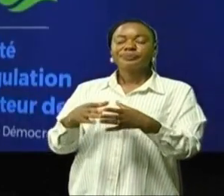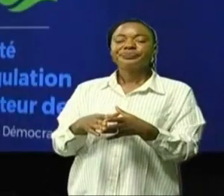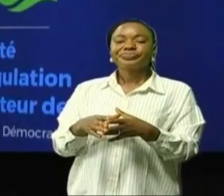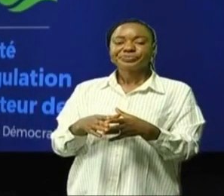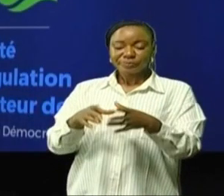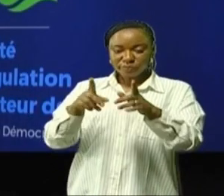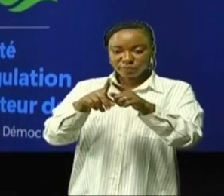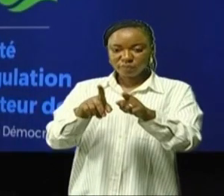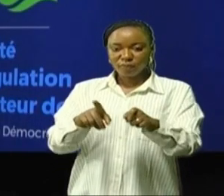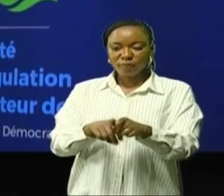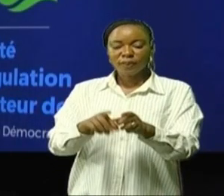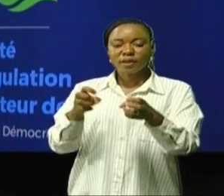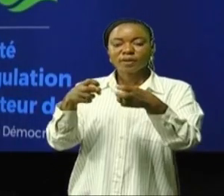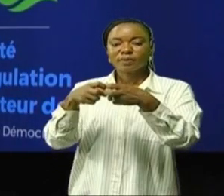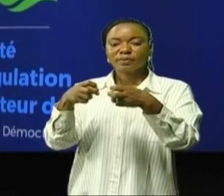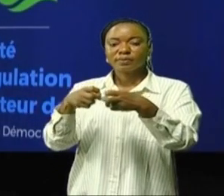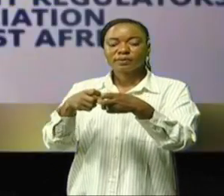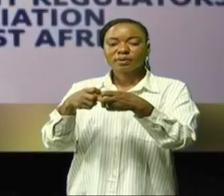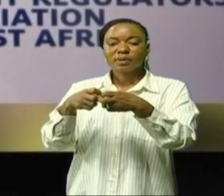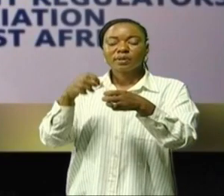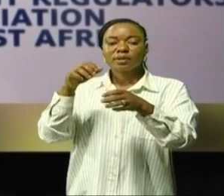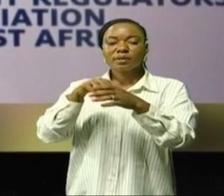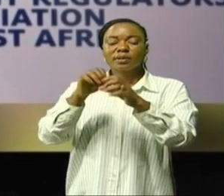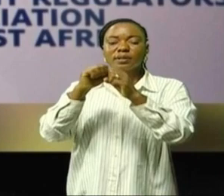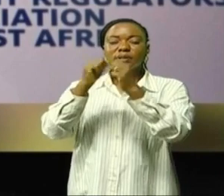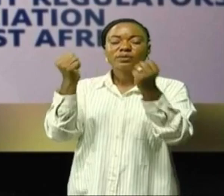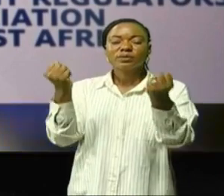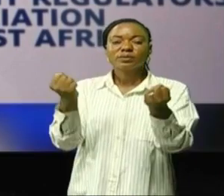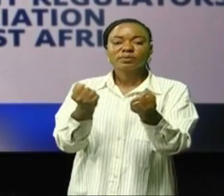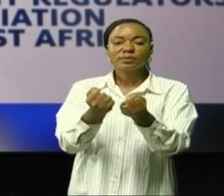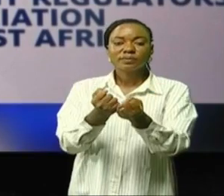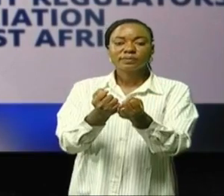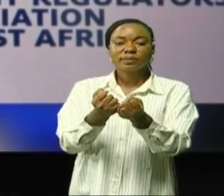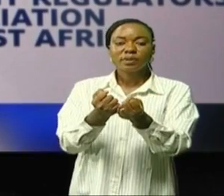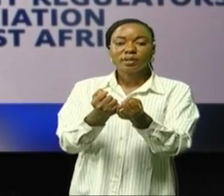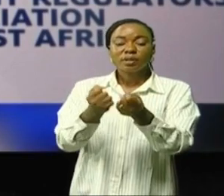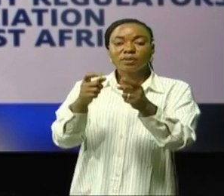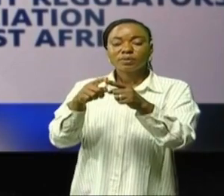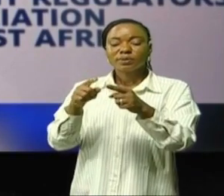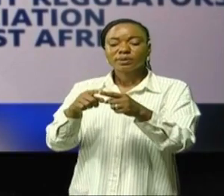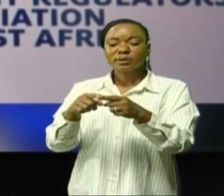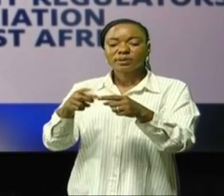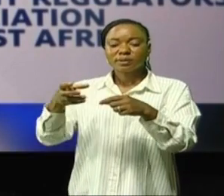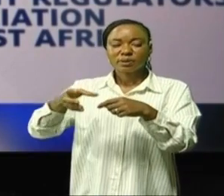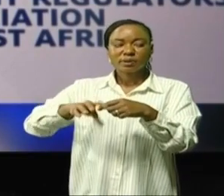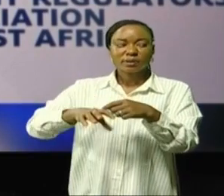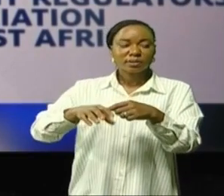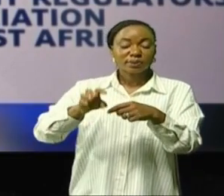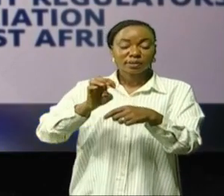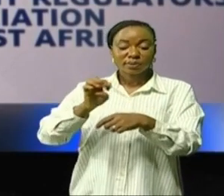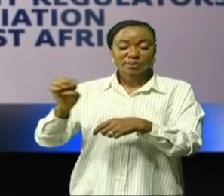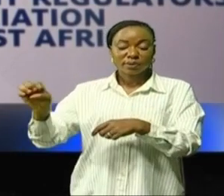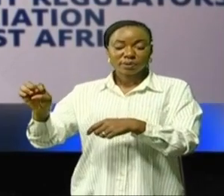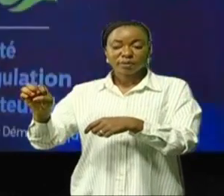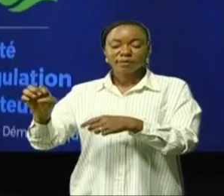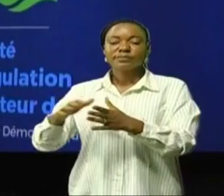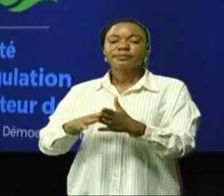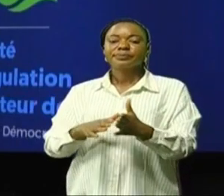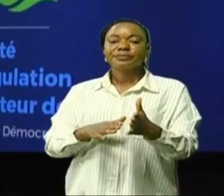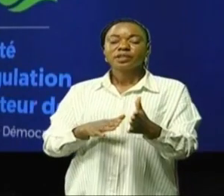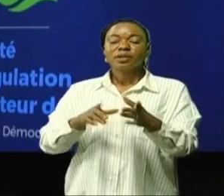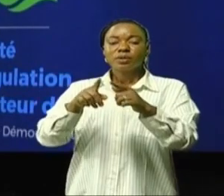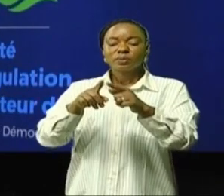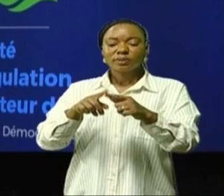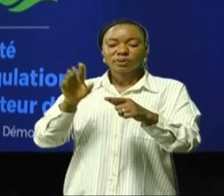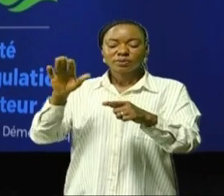du secteur de l'électricité à l'association des régulateurs de l'énergie de l'Afrique de l'Afrique de EREA son